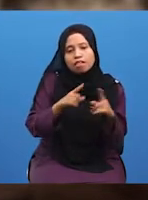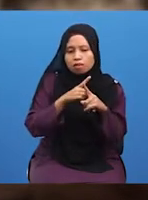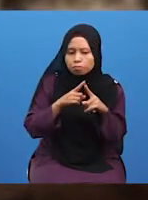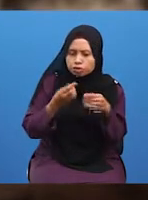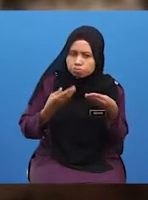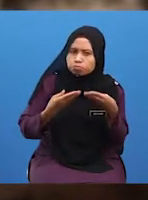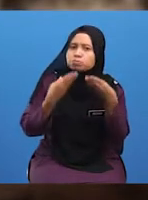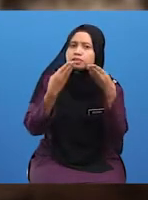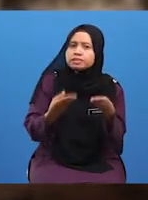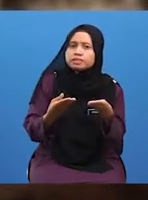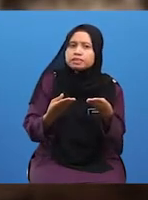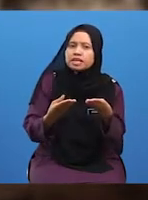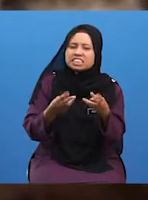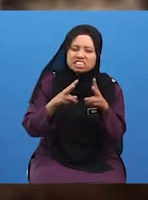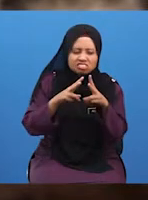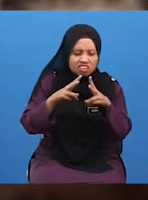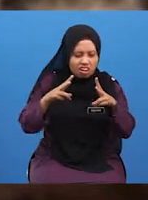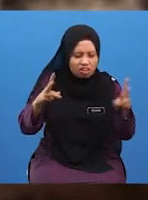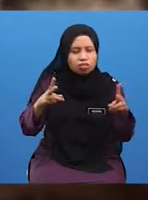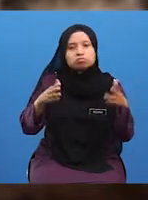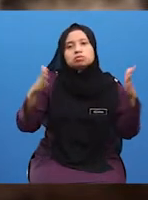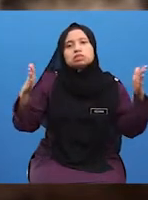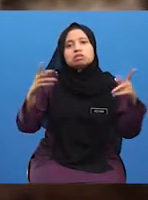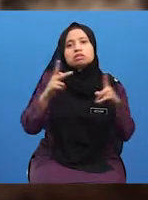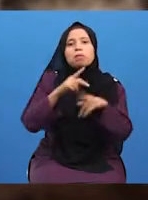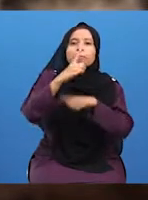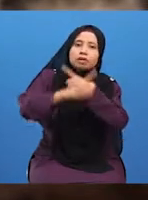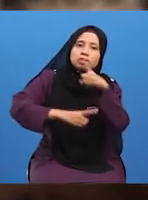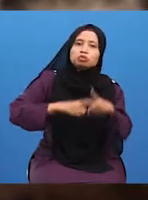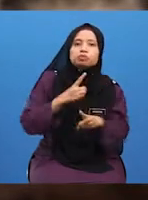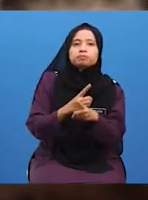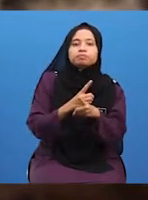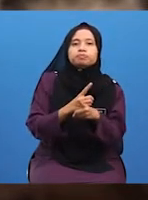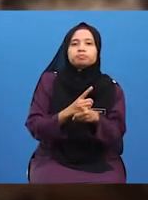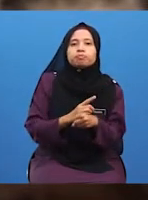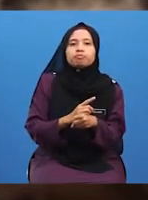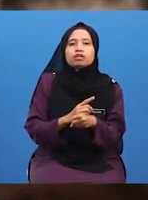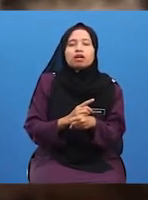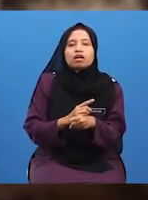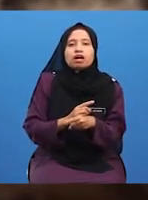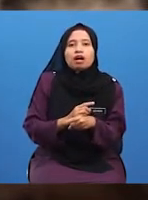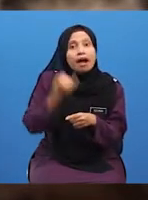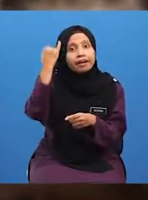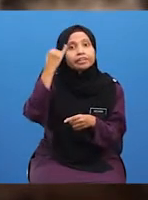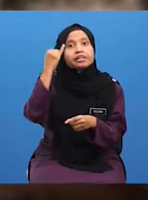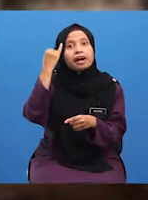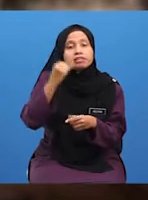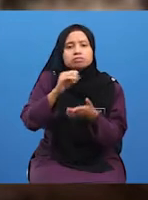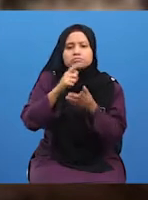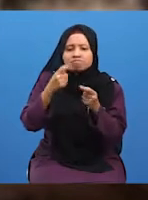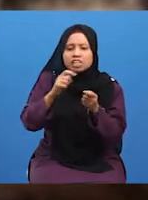sumbangan beliau sangat besar kepada dunia. Karya beliau telah